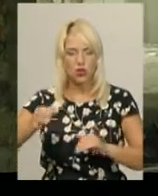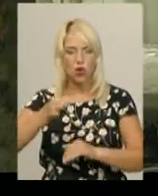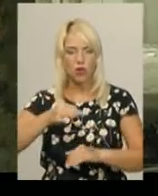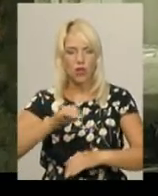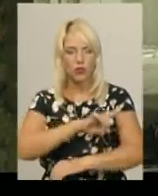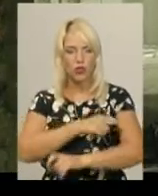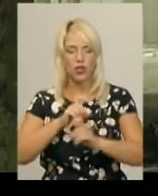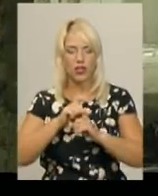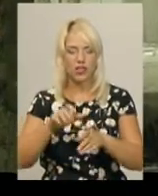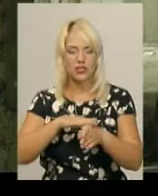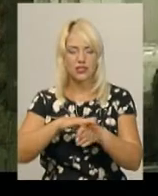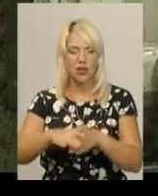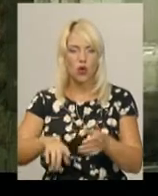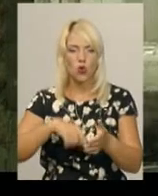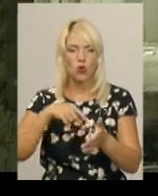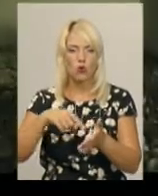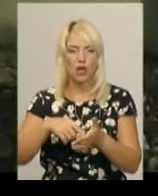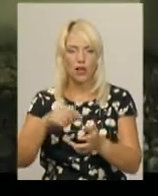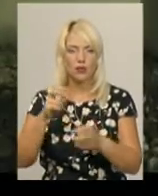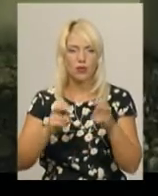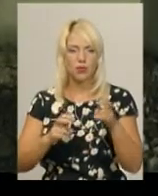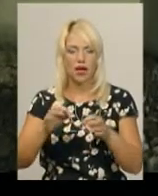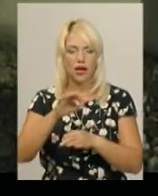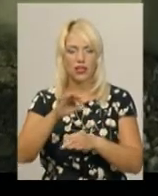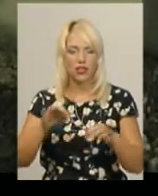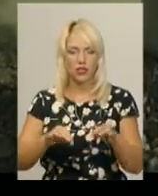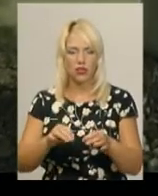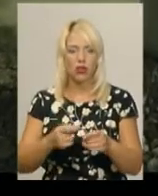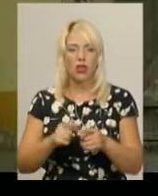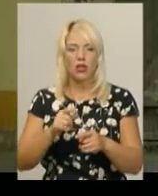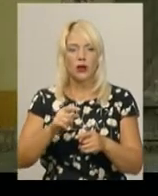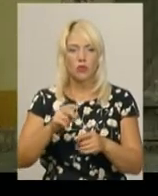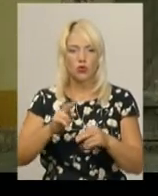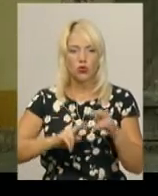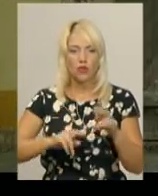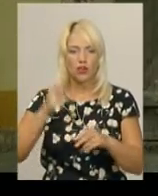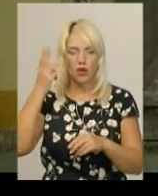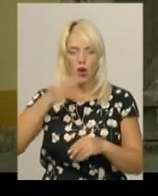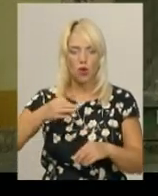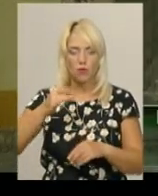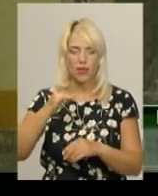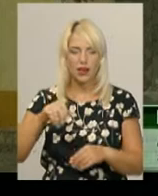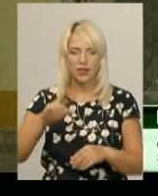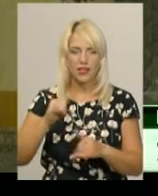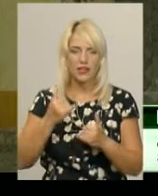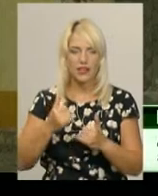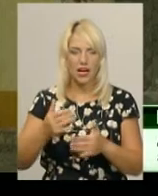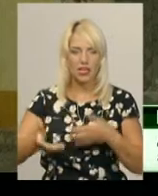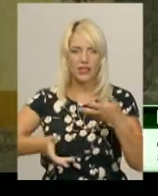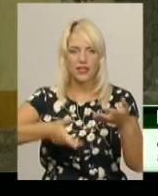комунальне підприємство архітектурно-будівельного проєктування Хмельницької облради. Наразі проводиться демонтаж